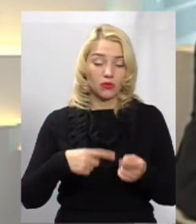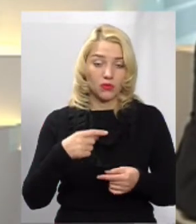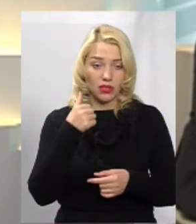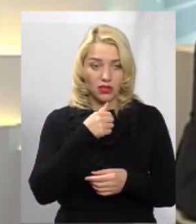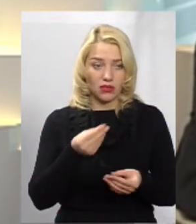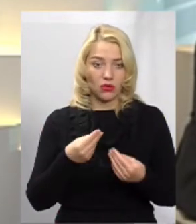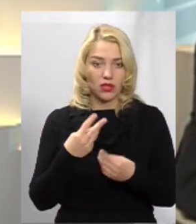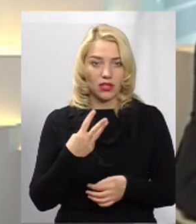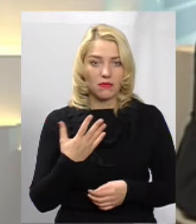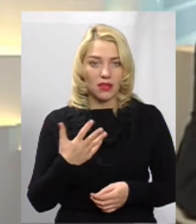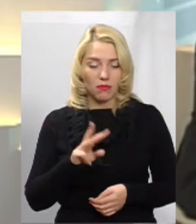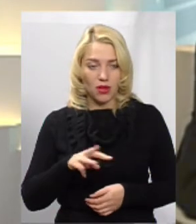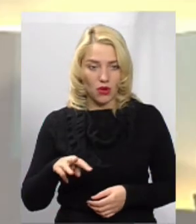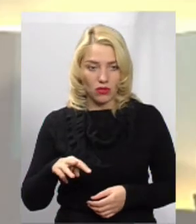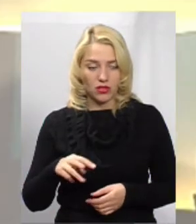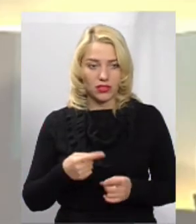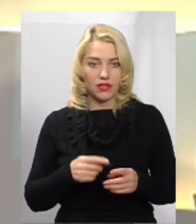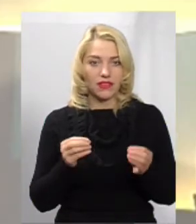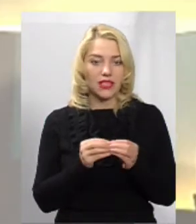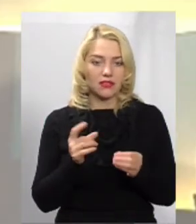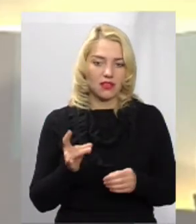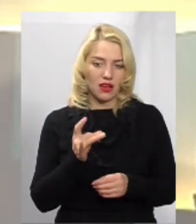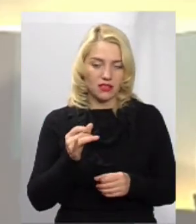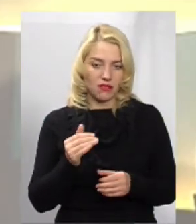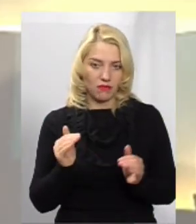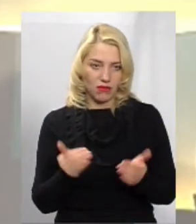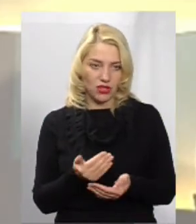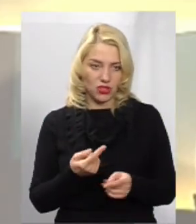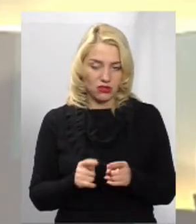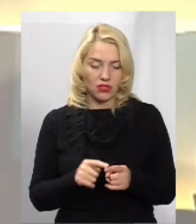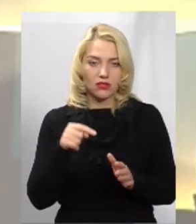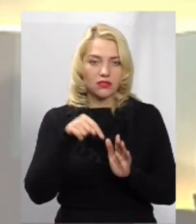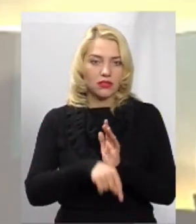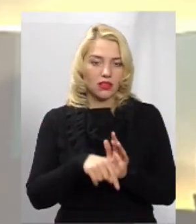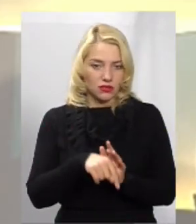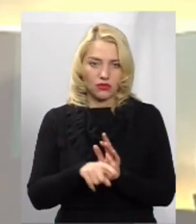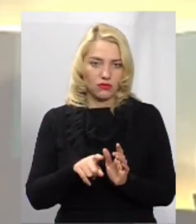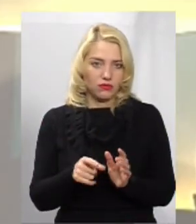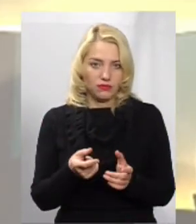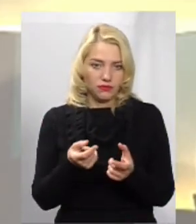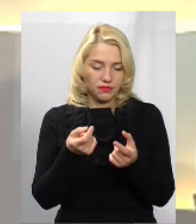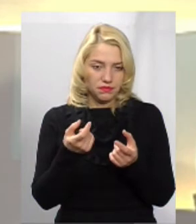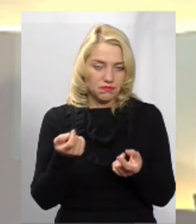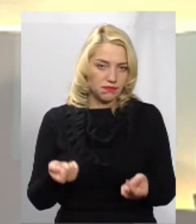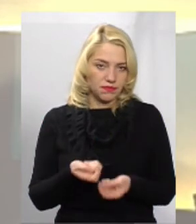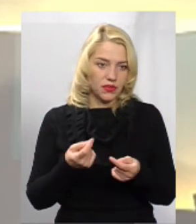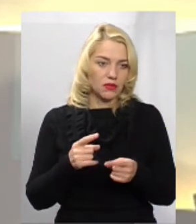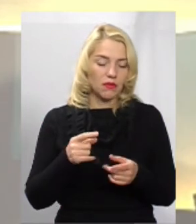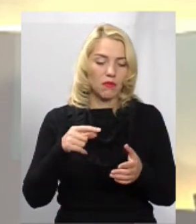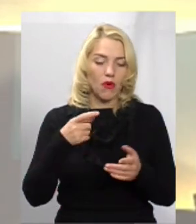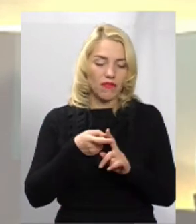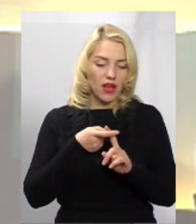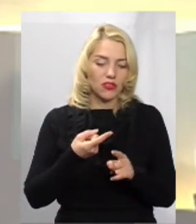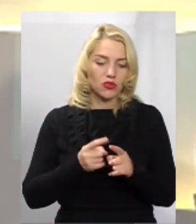35 мільйонів гривень. В 10 разів менше. А якщо інфляція, то буде ще менше. То пов'язано з тим, що на місцеві бюджети з